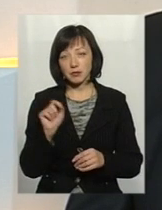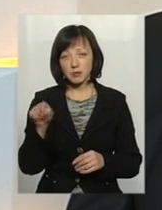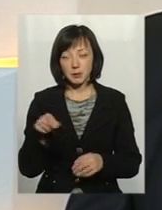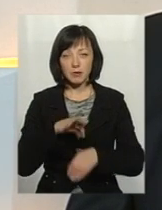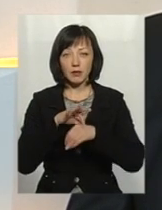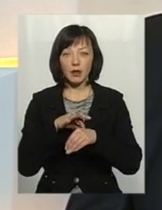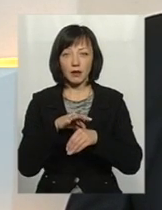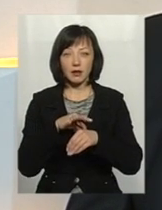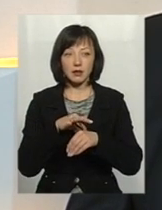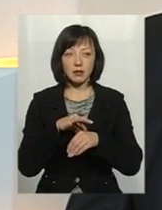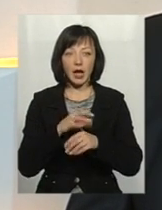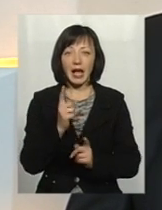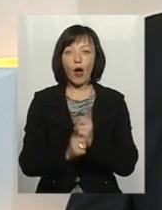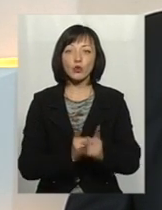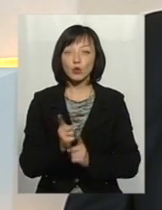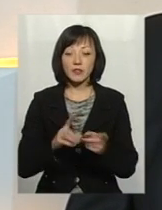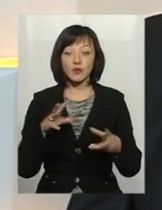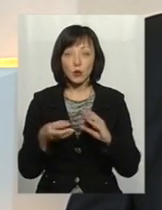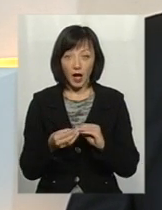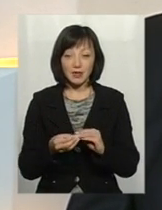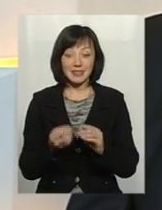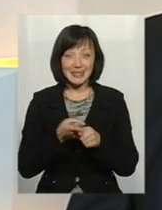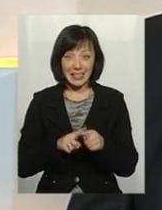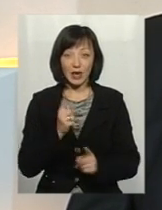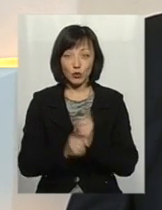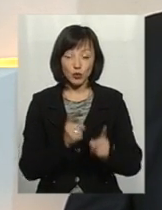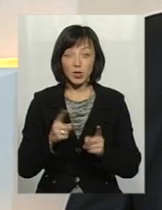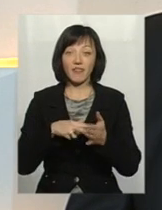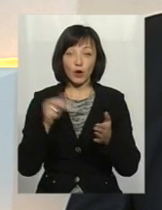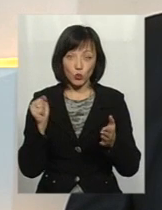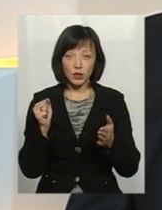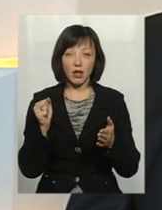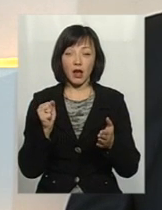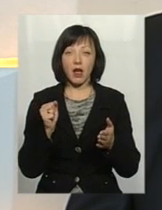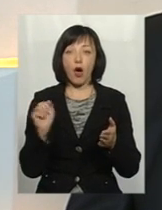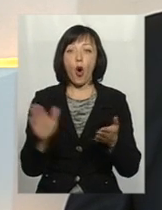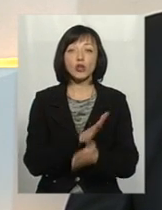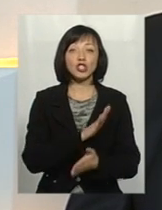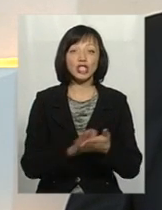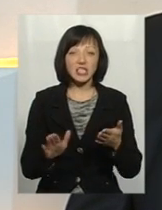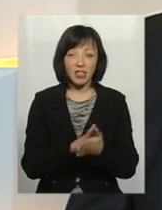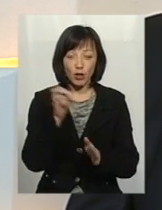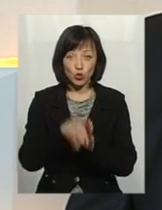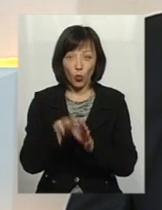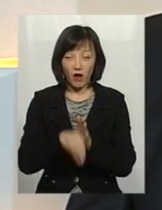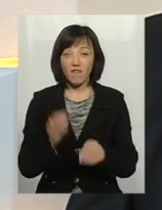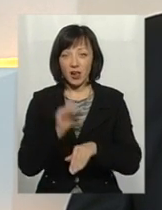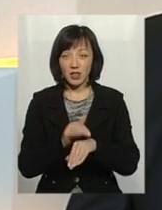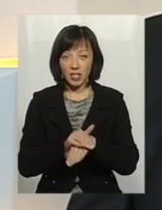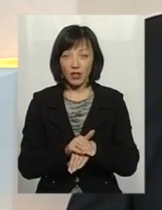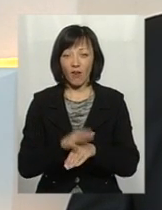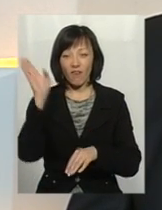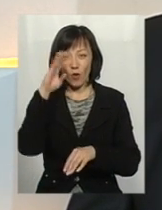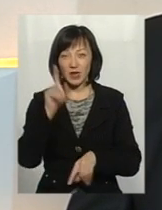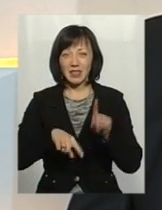проводиться реконструкція, в результаті того, що проводиться реконструкція, відключена біологічна очистка, і фактично води з деякою